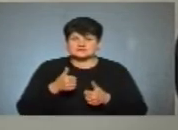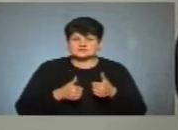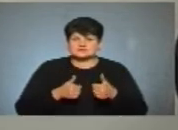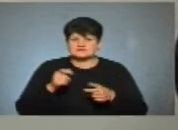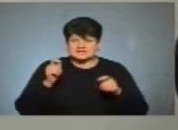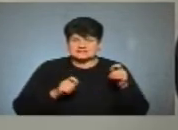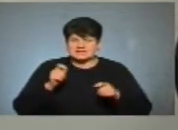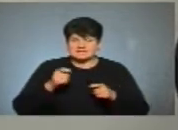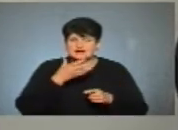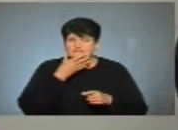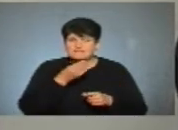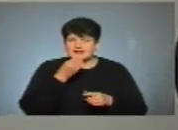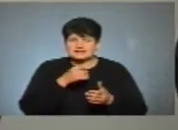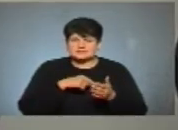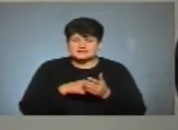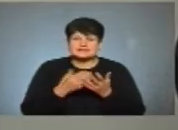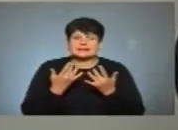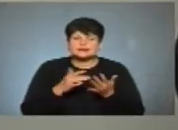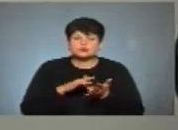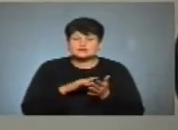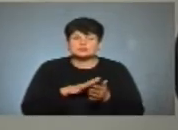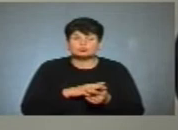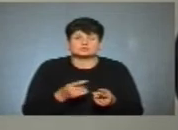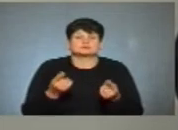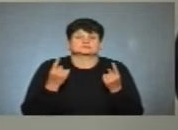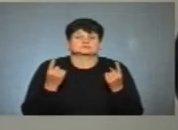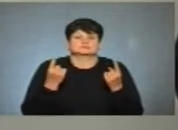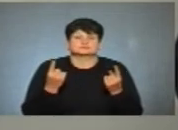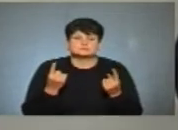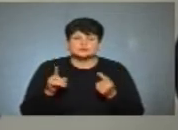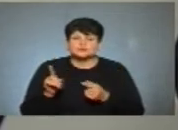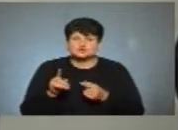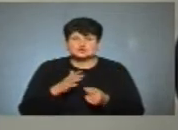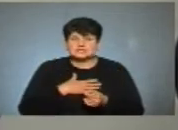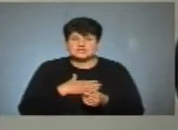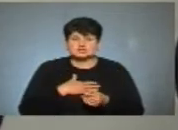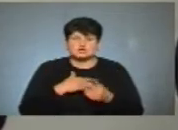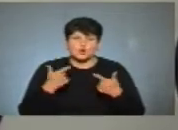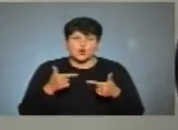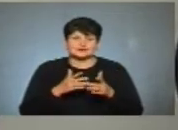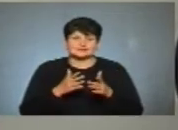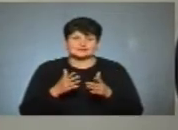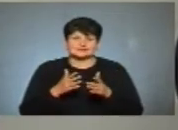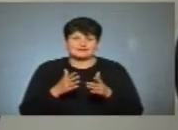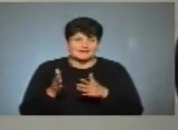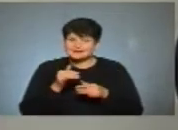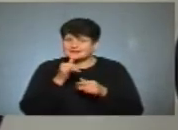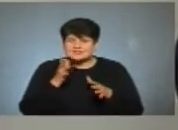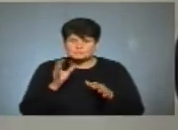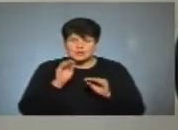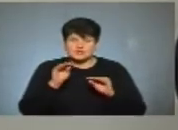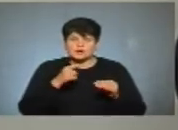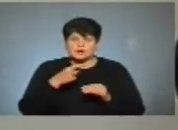місто». Кількість туристів була настільки великою, що наші готелі не могли розмістити, ну, і